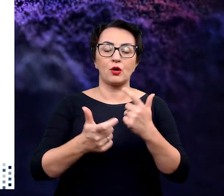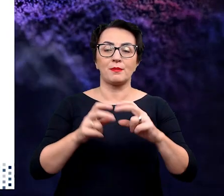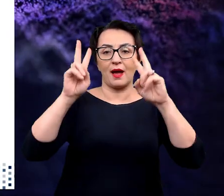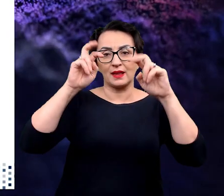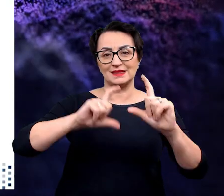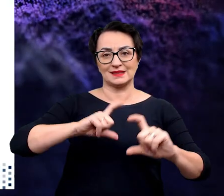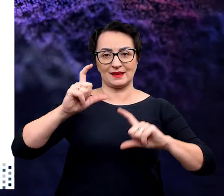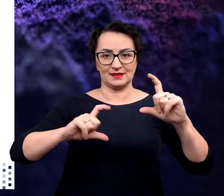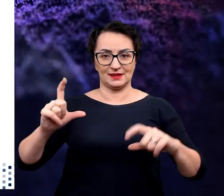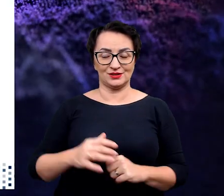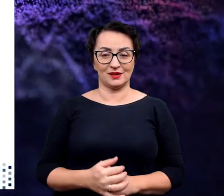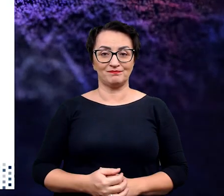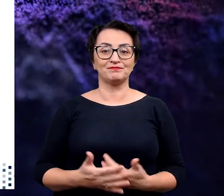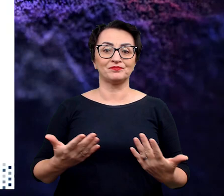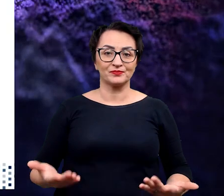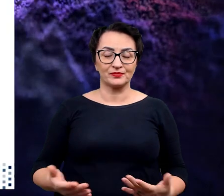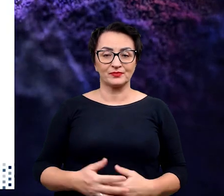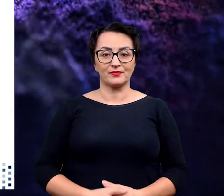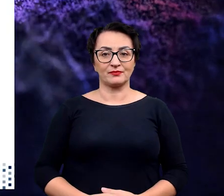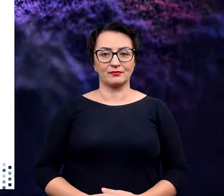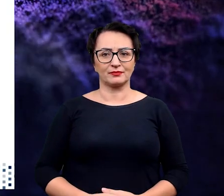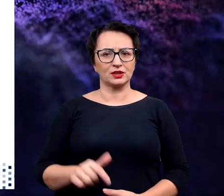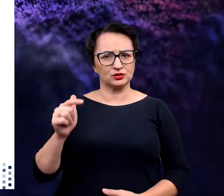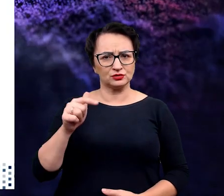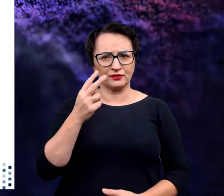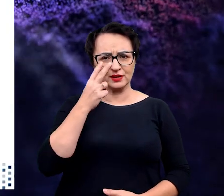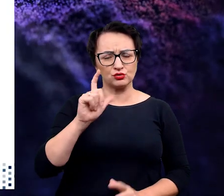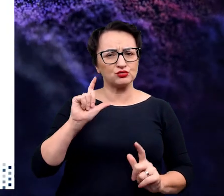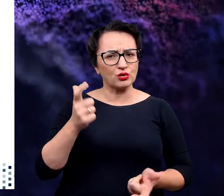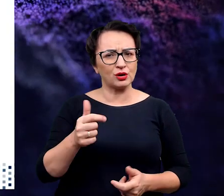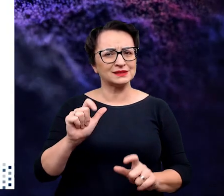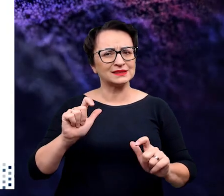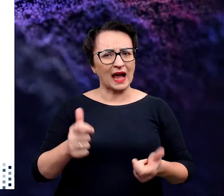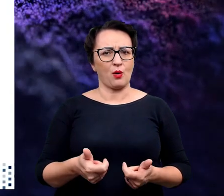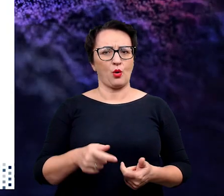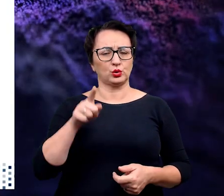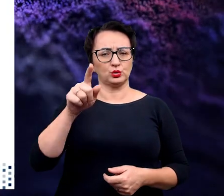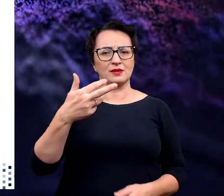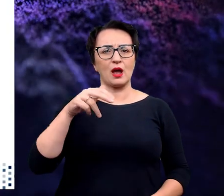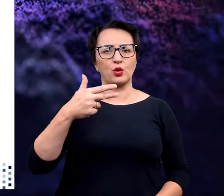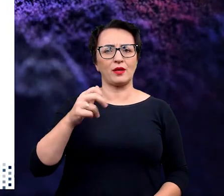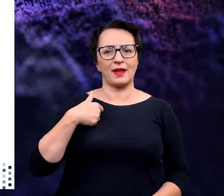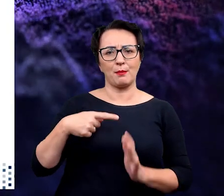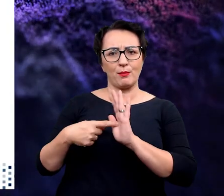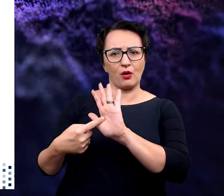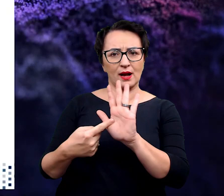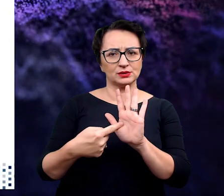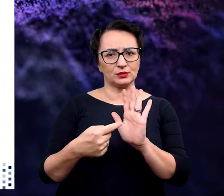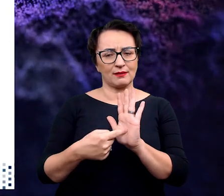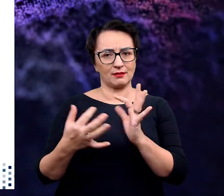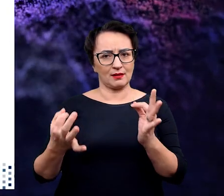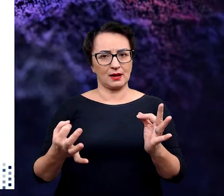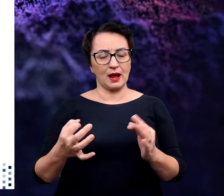prowadzić analizę statystyczną. i nietrudno stwierdzić, że coś tu się dzieje w tych neuronach, które Wam pokazuję,